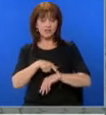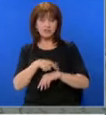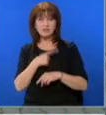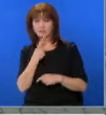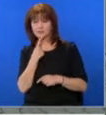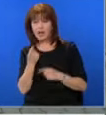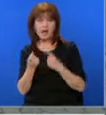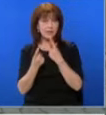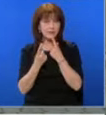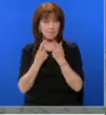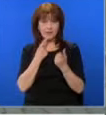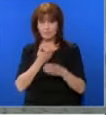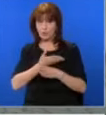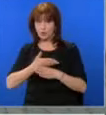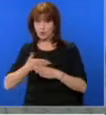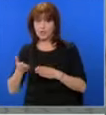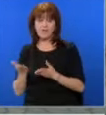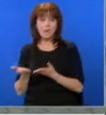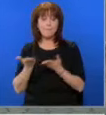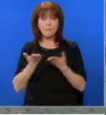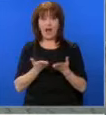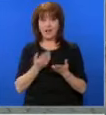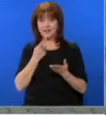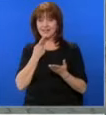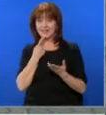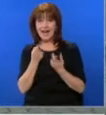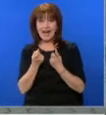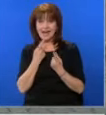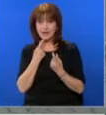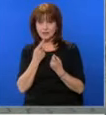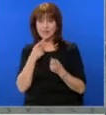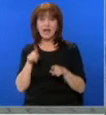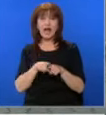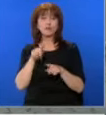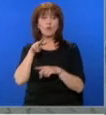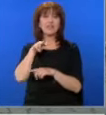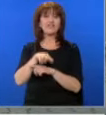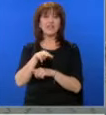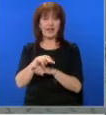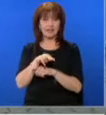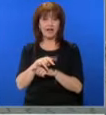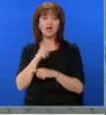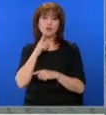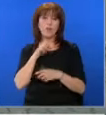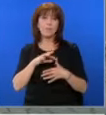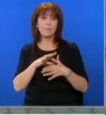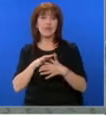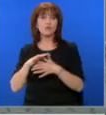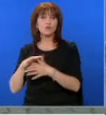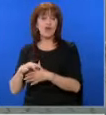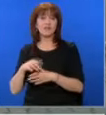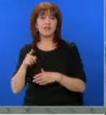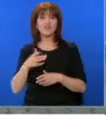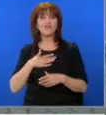разпит продължава. Тя беше поканена на този разпит в качеството си на свидетел, но беше придържавана и от